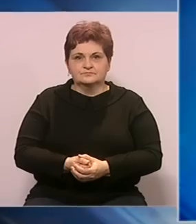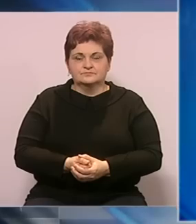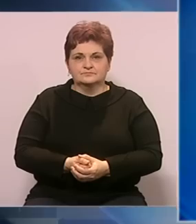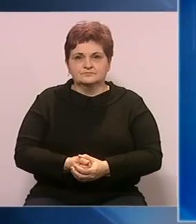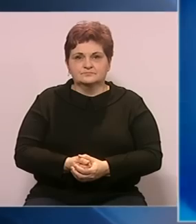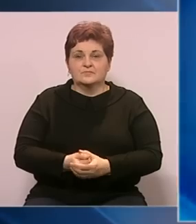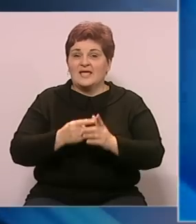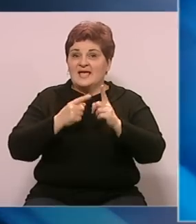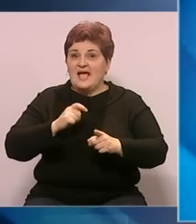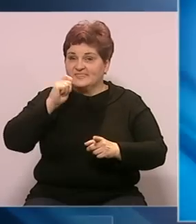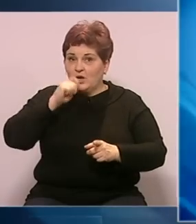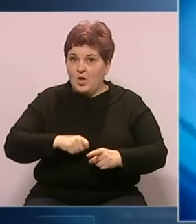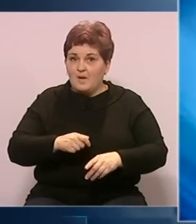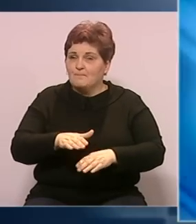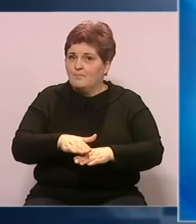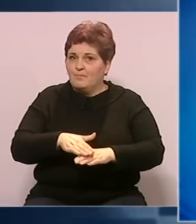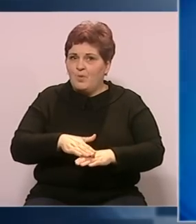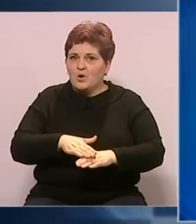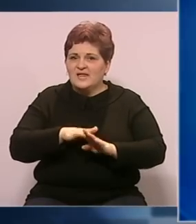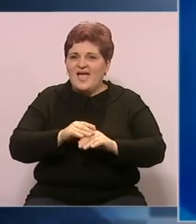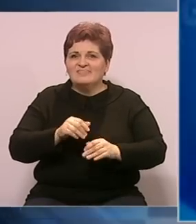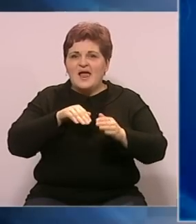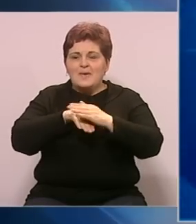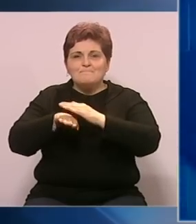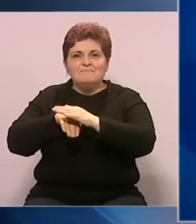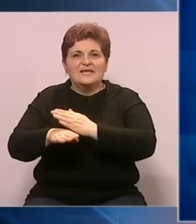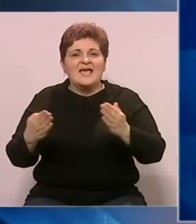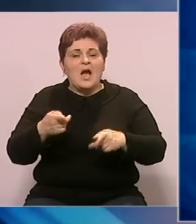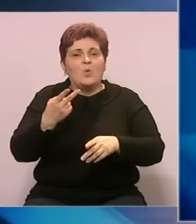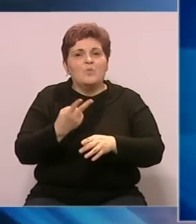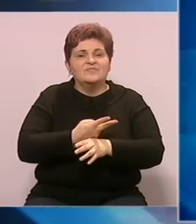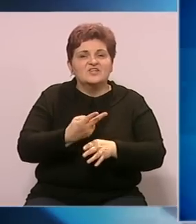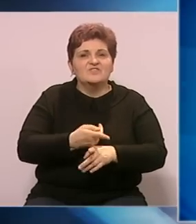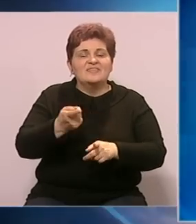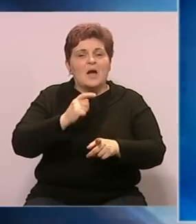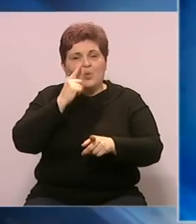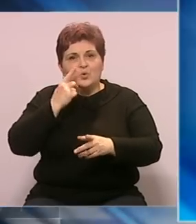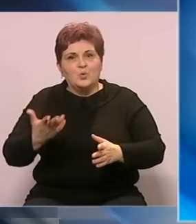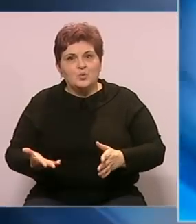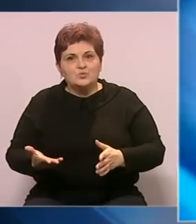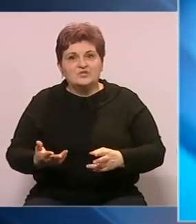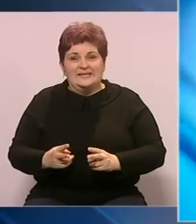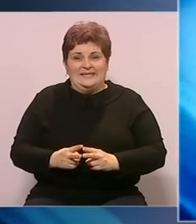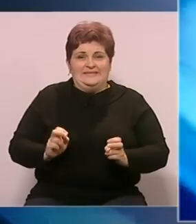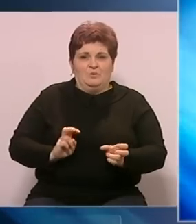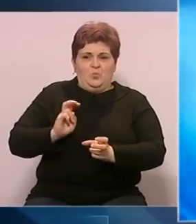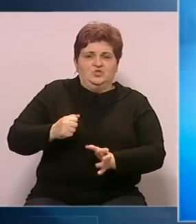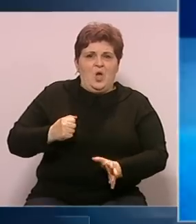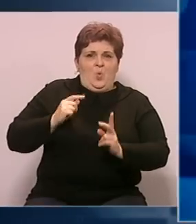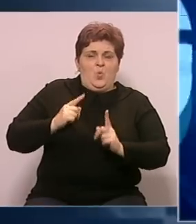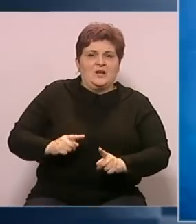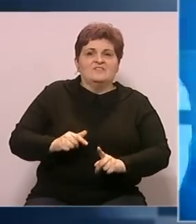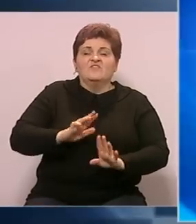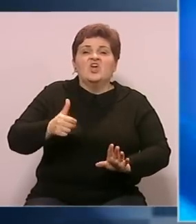Rat u Ukrajini pokrenuo je talas migracija, kako u ovoj zemlji, tako i u Rusiji. Izbjegavajući učešće u ratu